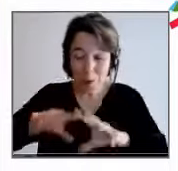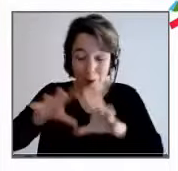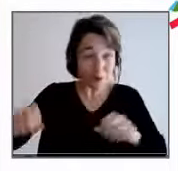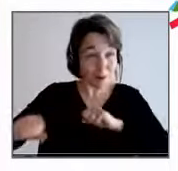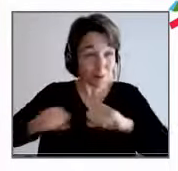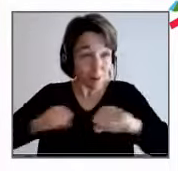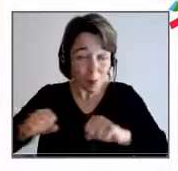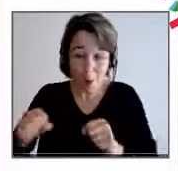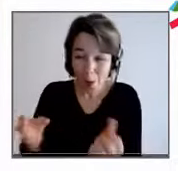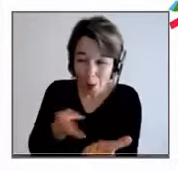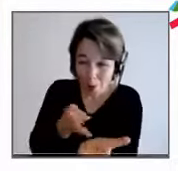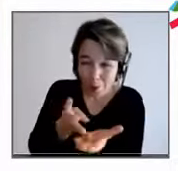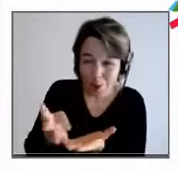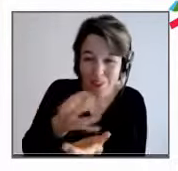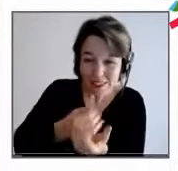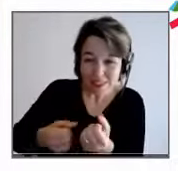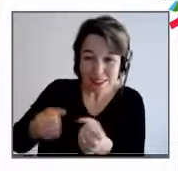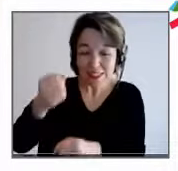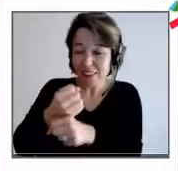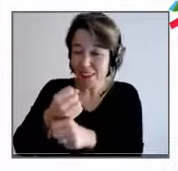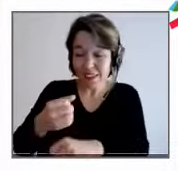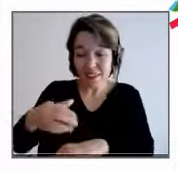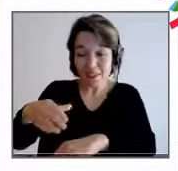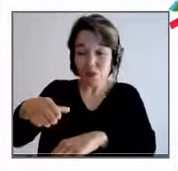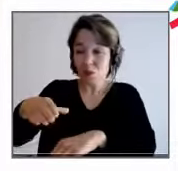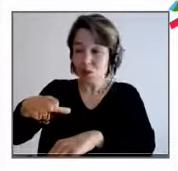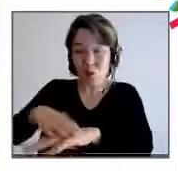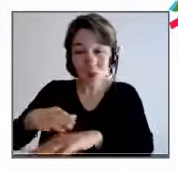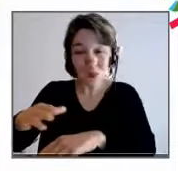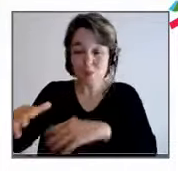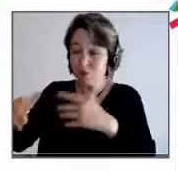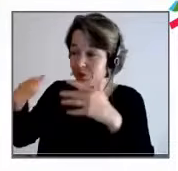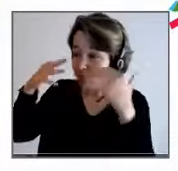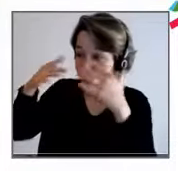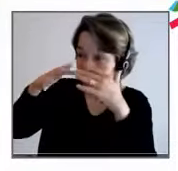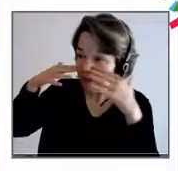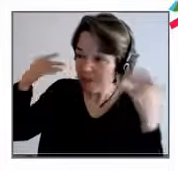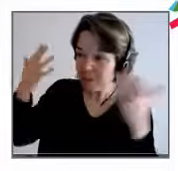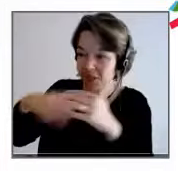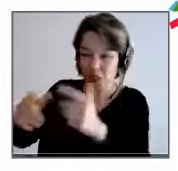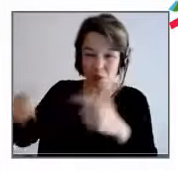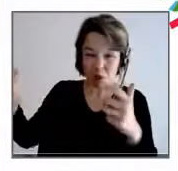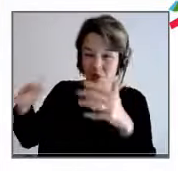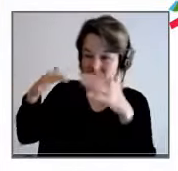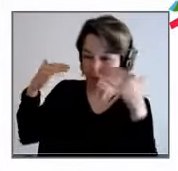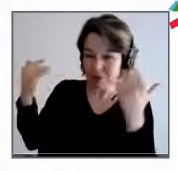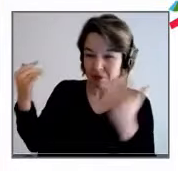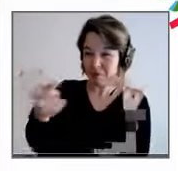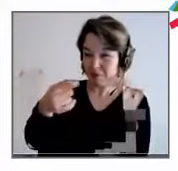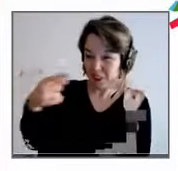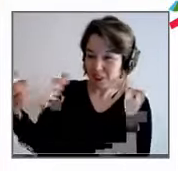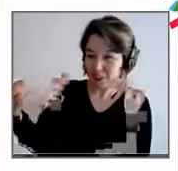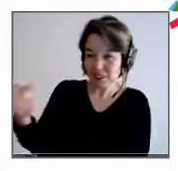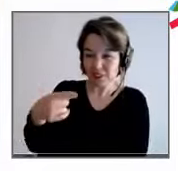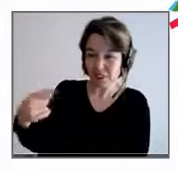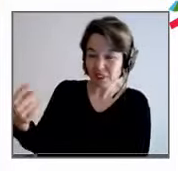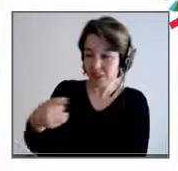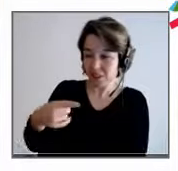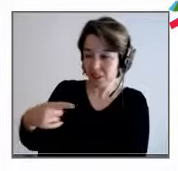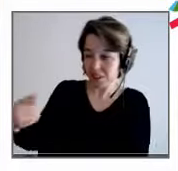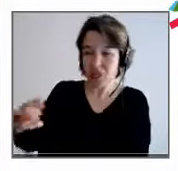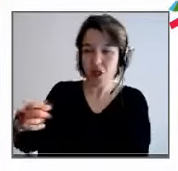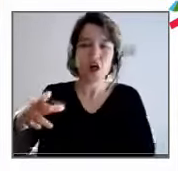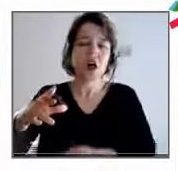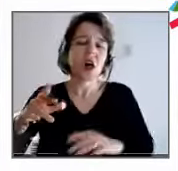par une espèce de, comment dire, d'onde négative où on voudrait restreindre les personnes à cet outil de travail